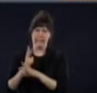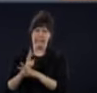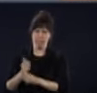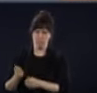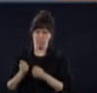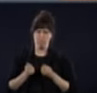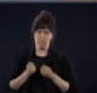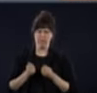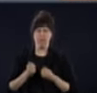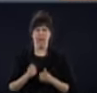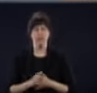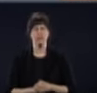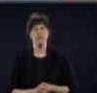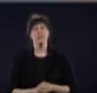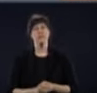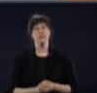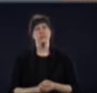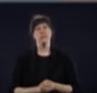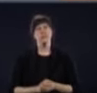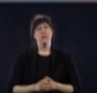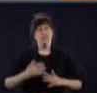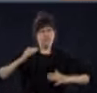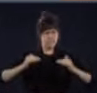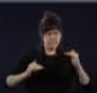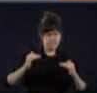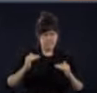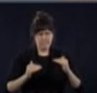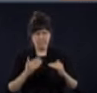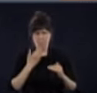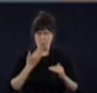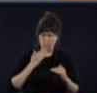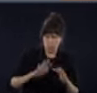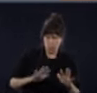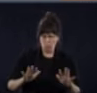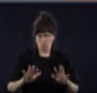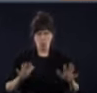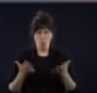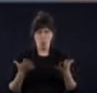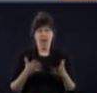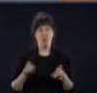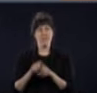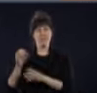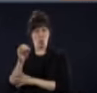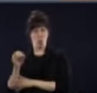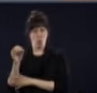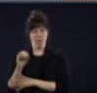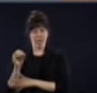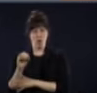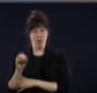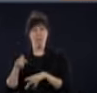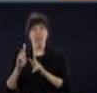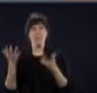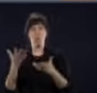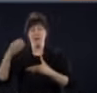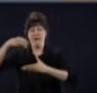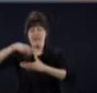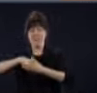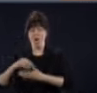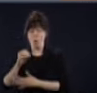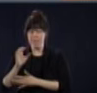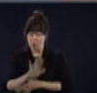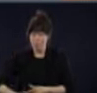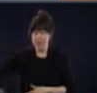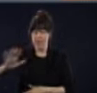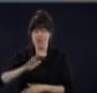on a pris, on a mis tout ça dans la balance, et l'Outaouais, quand même, ça va permettre les déplacements entre les MRC à l'intérieur de l'Outaouais, là,